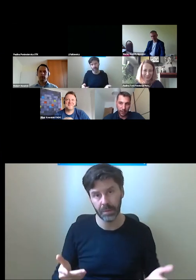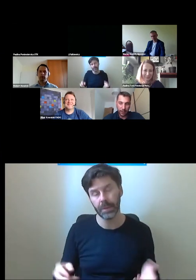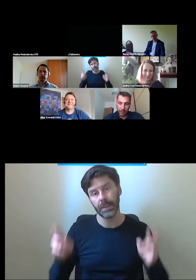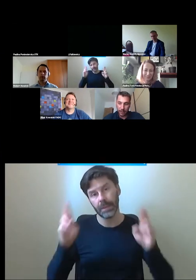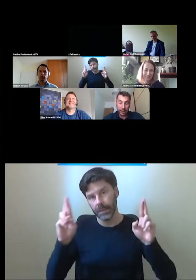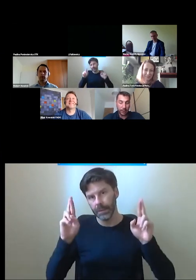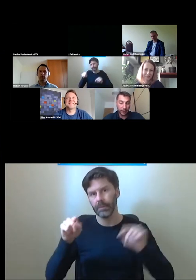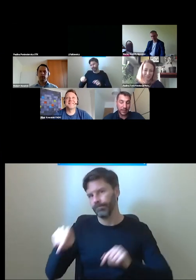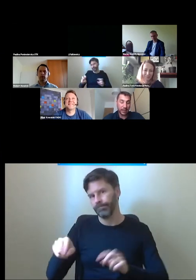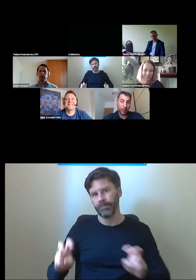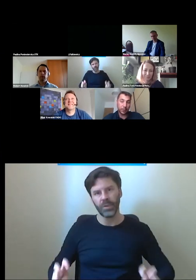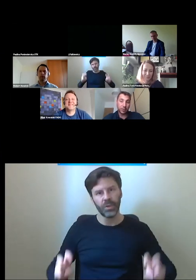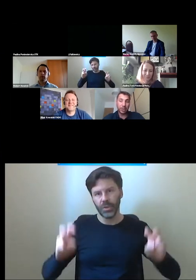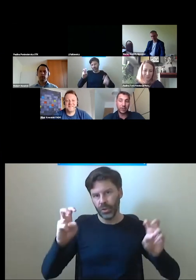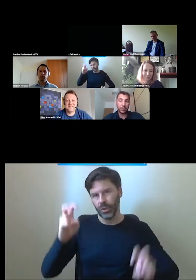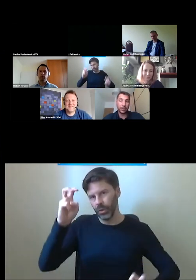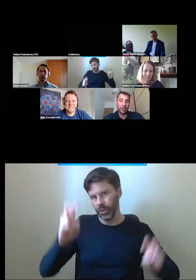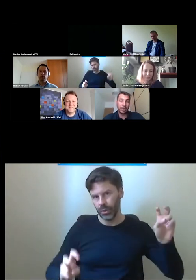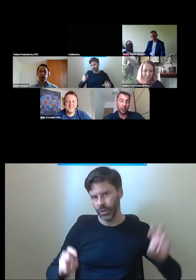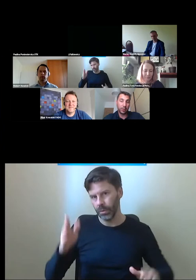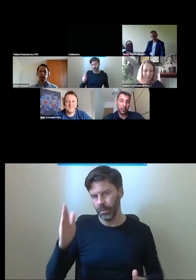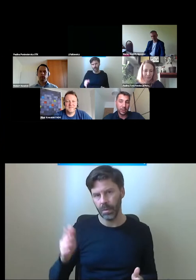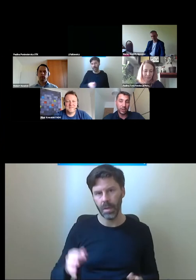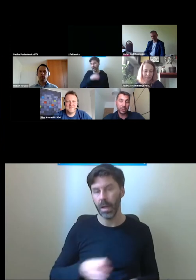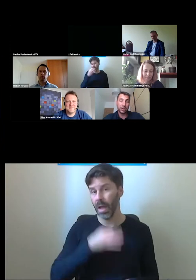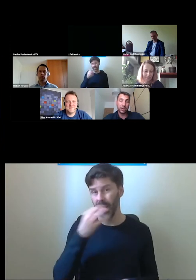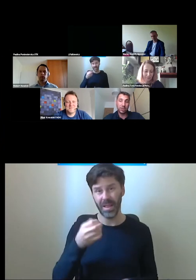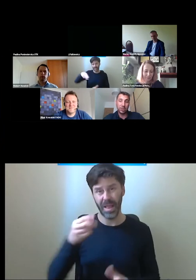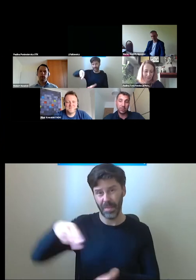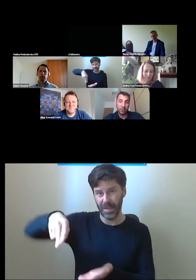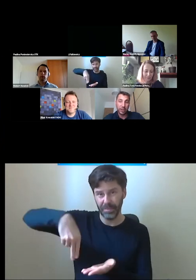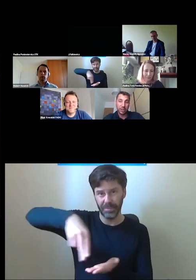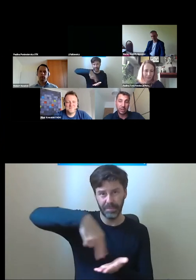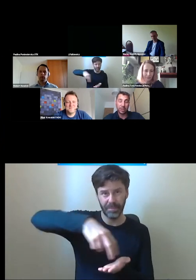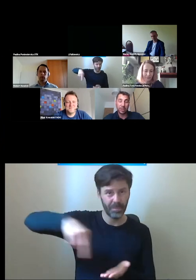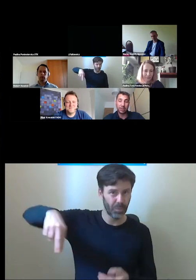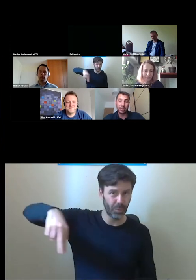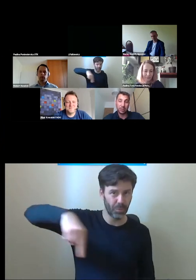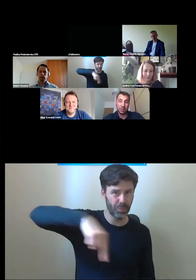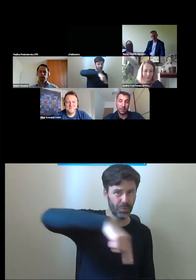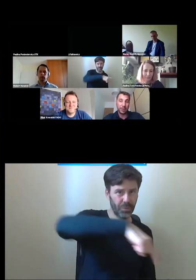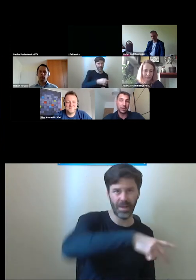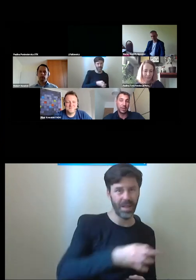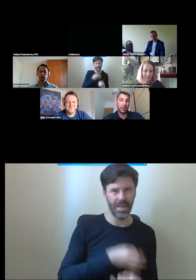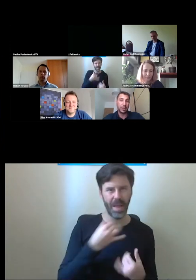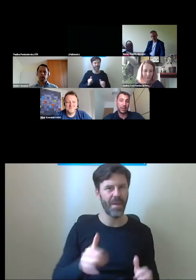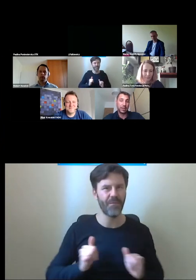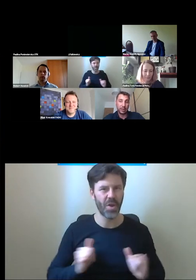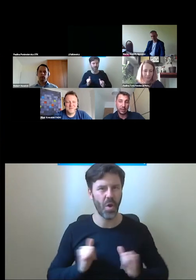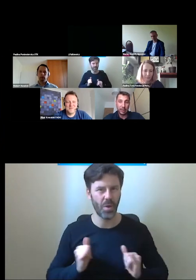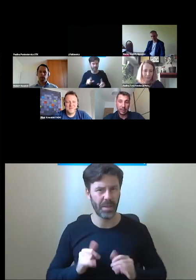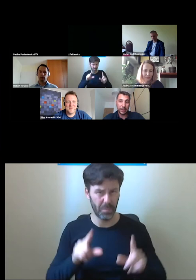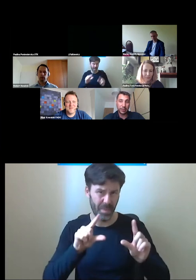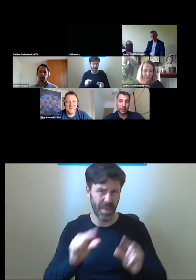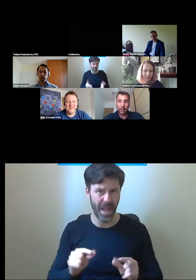że ta winda, powstanie tam po prostu przejście w poziomie jezdni, które byłoby tańsze niż montaż tych wind przy tej kładce.